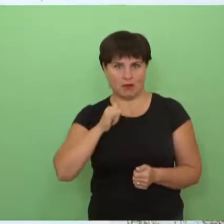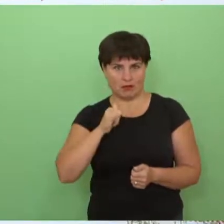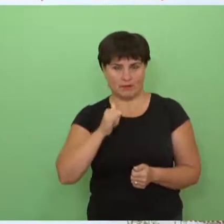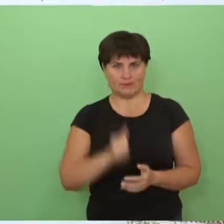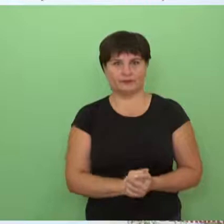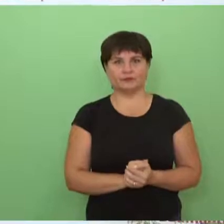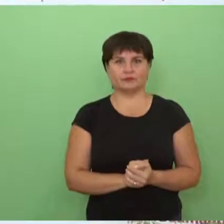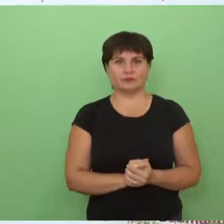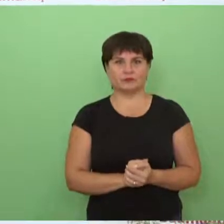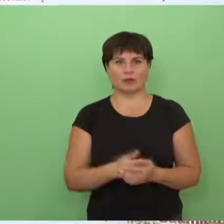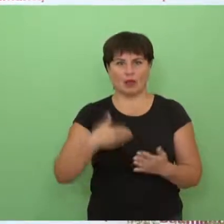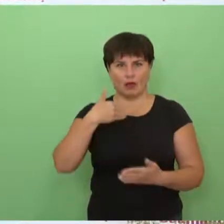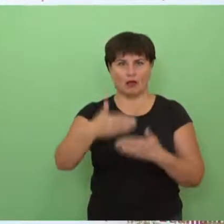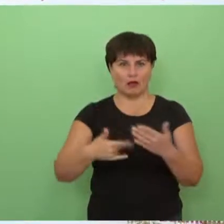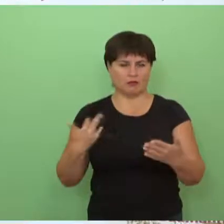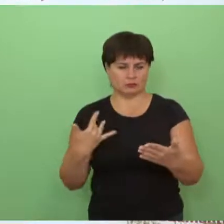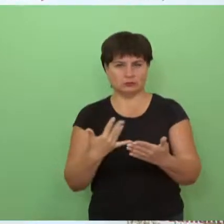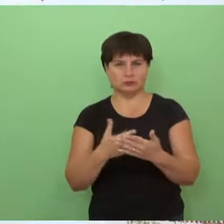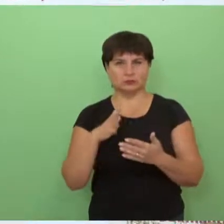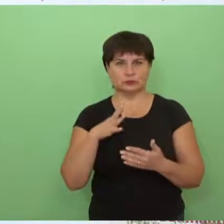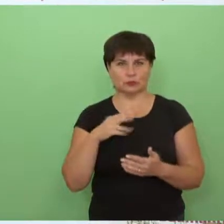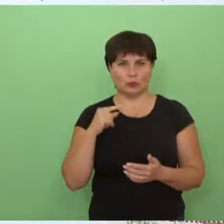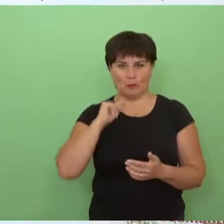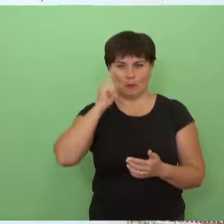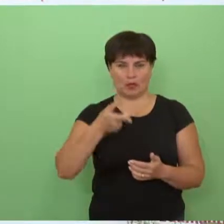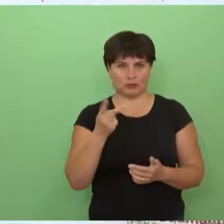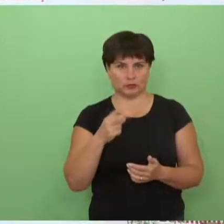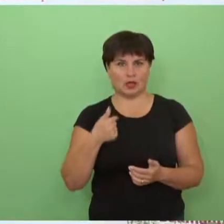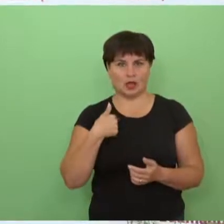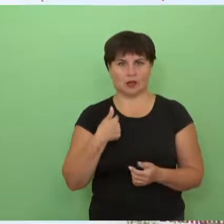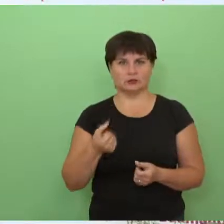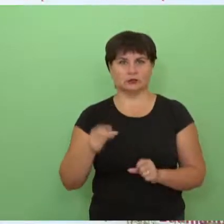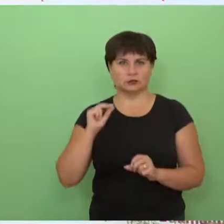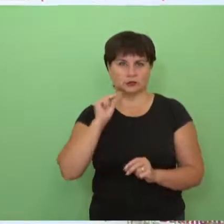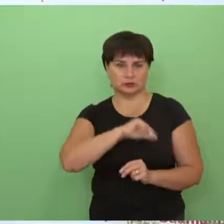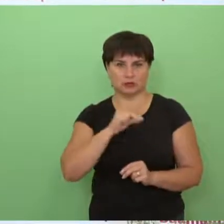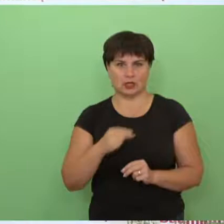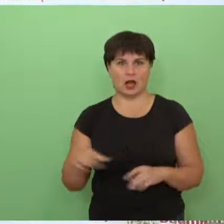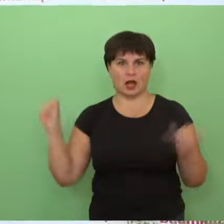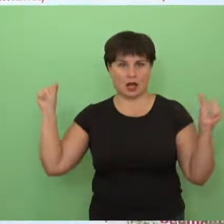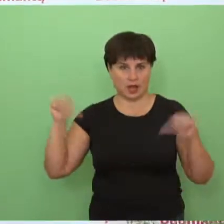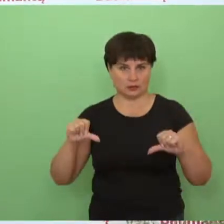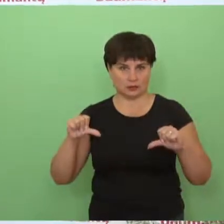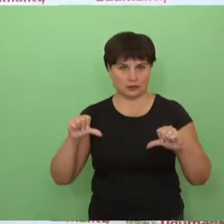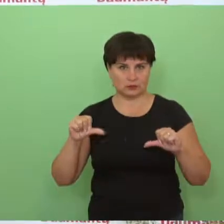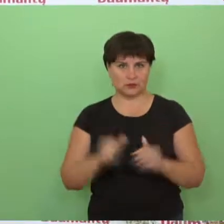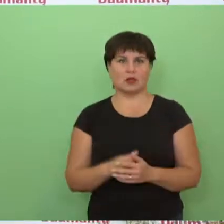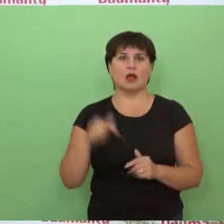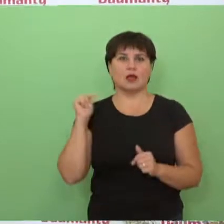bandymas toks. O iš tikrųjų, iki to buvo pusantrų metų, dirbau aš restorane ir